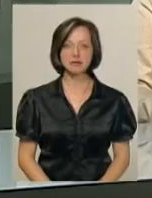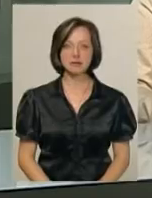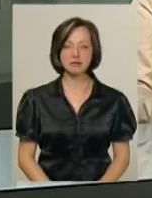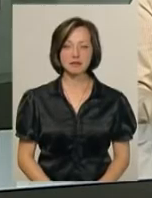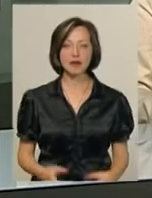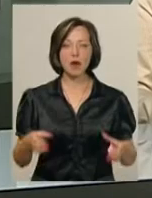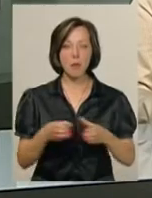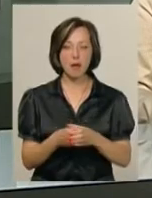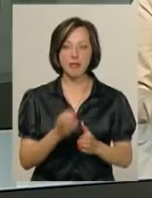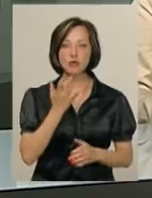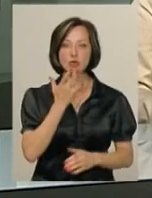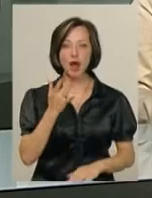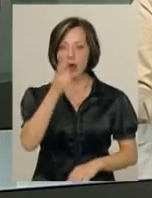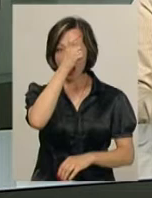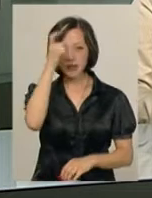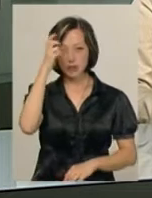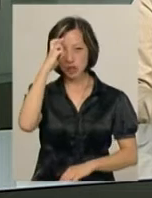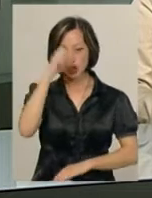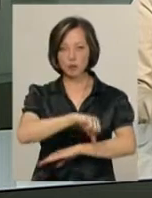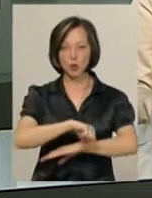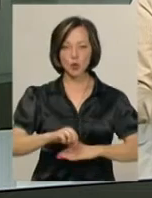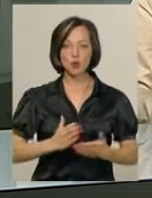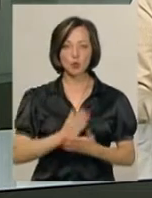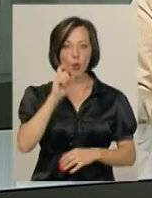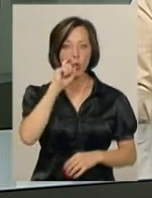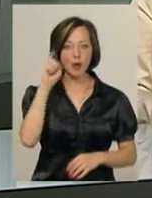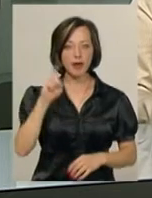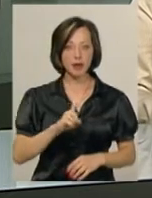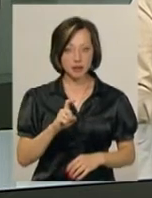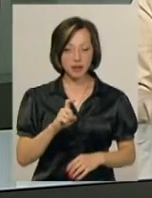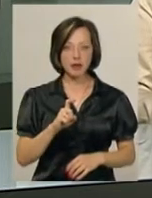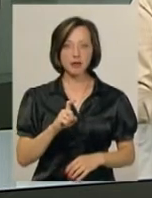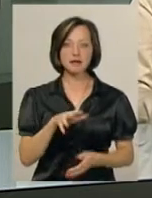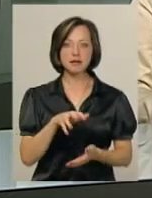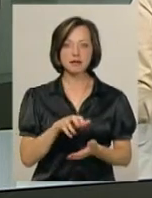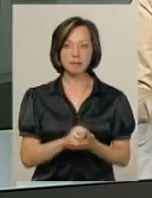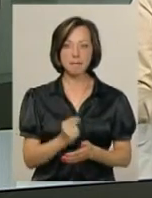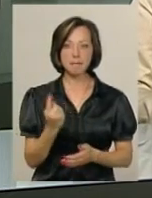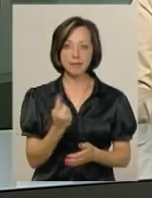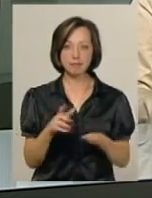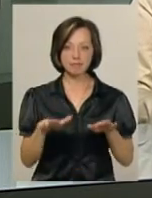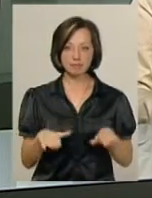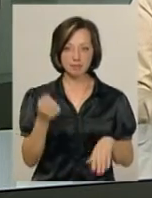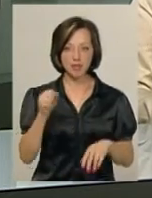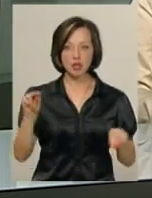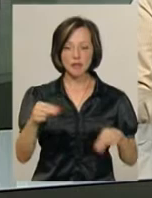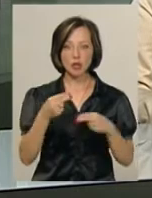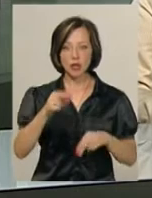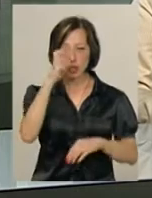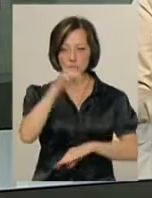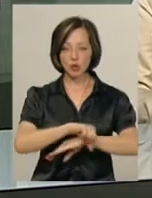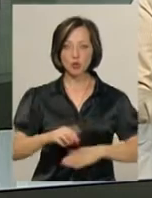Команда Національної академії Державної прикордонної служби України ім. Богдана Хмельницького стала переможицей чемпіонату